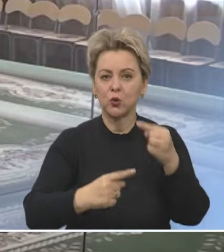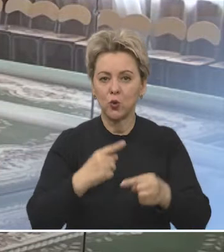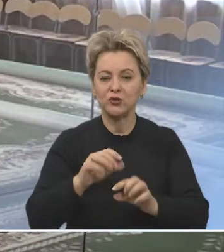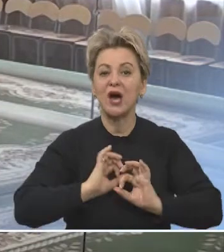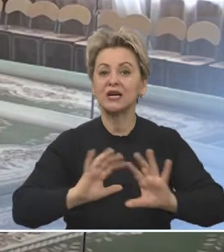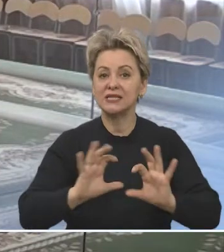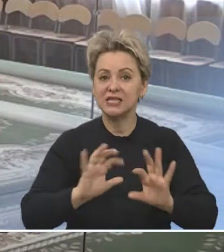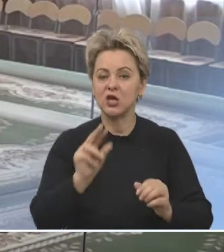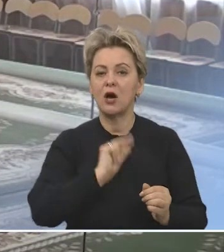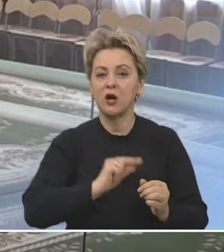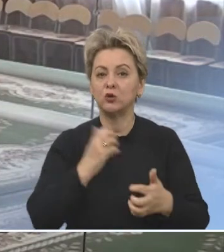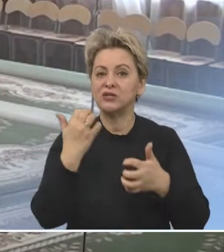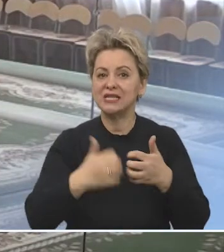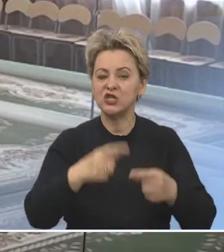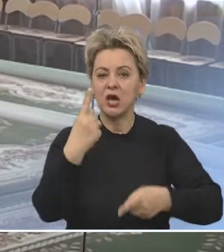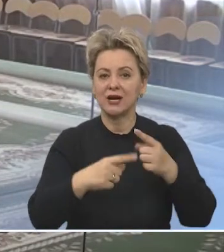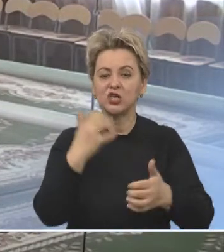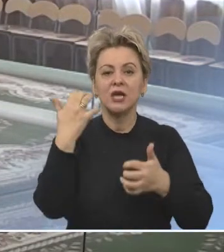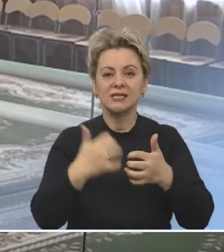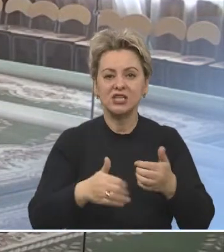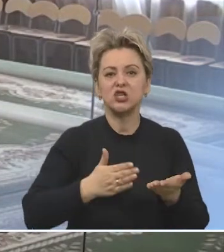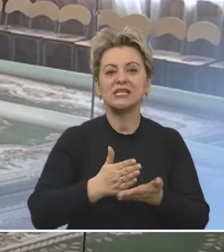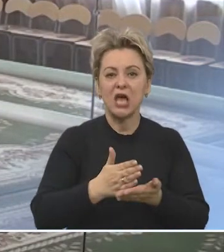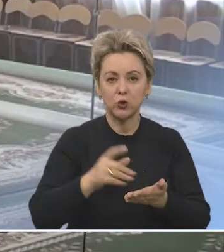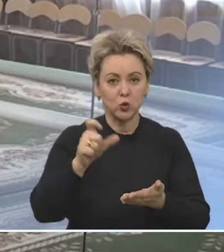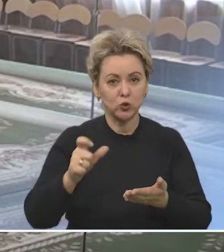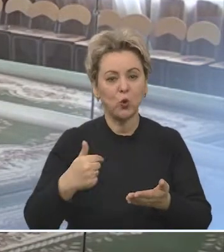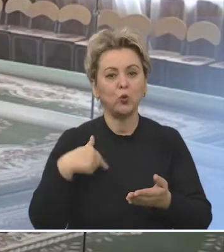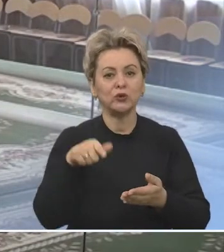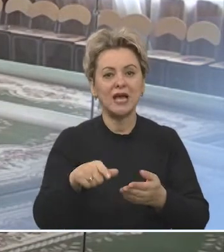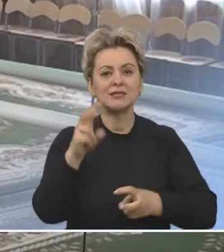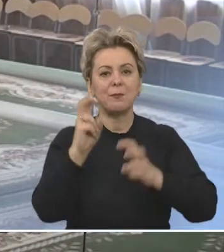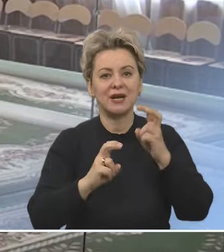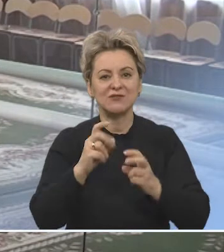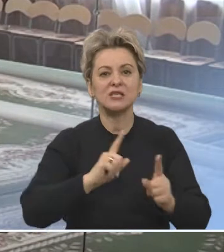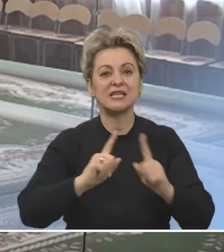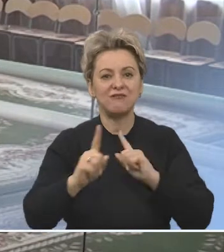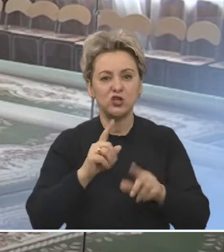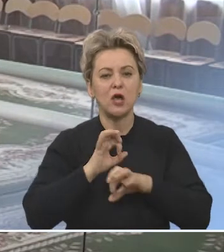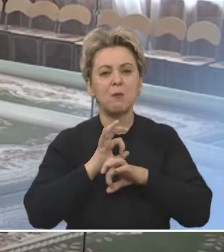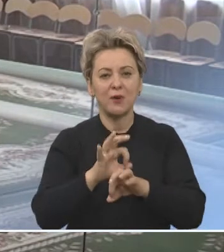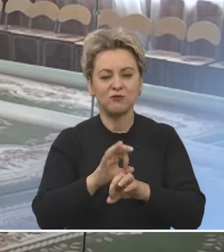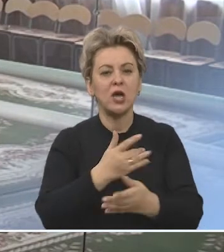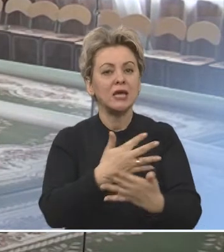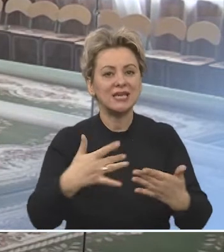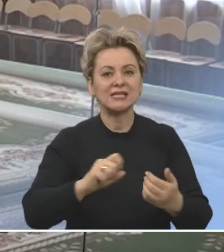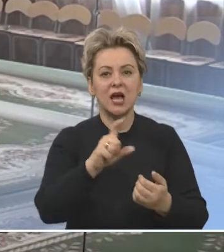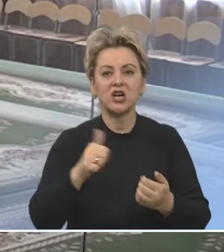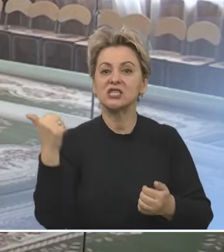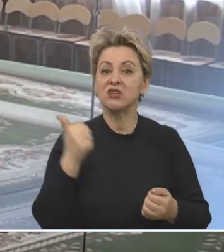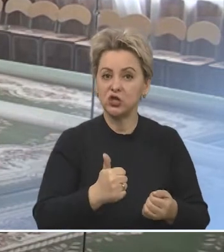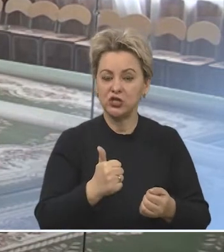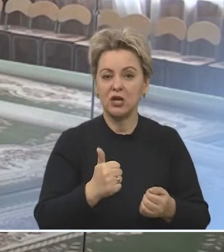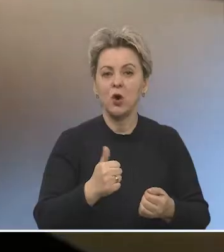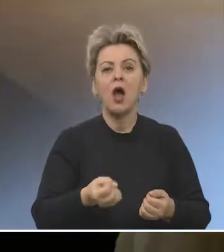регулярную разъяснительную работу среди родителей, среди сотрудников. У нас производственные совещания проходят несколько